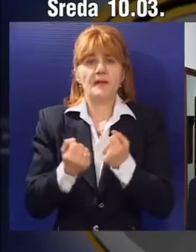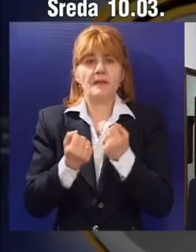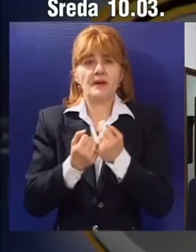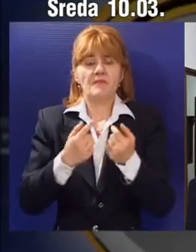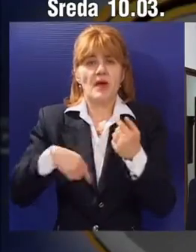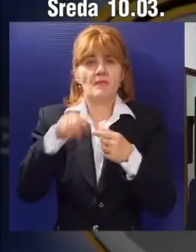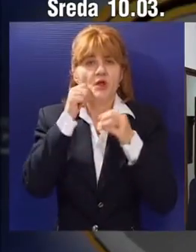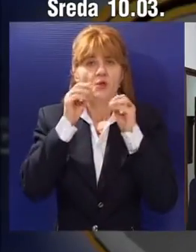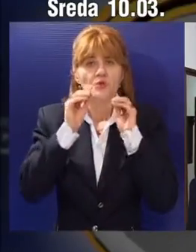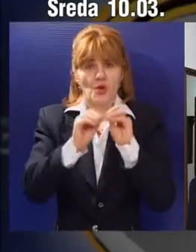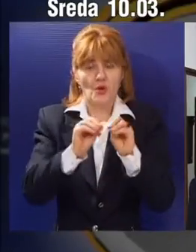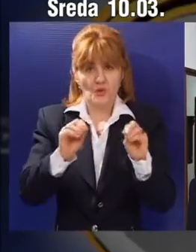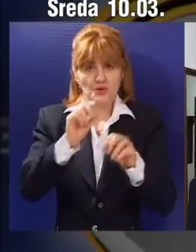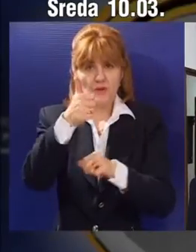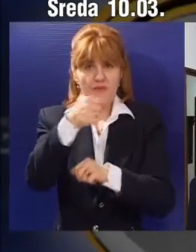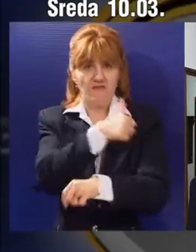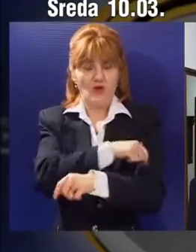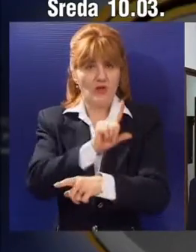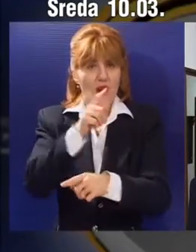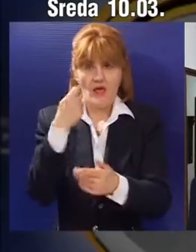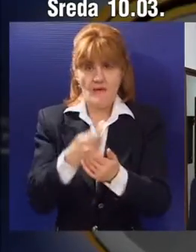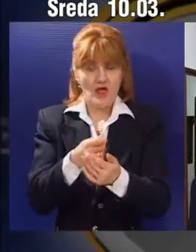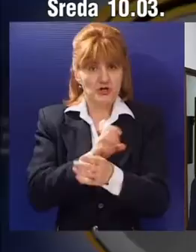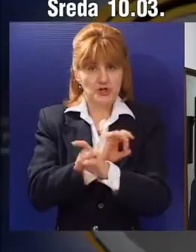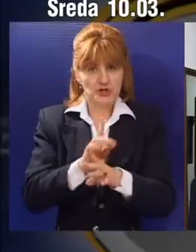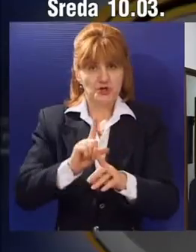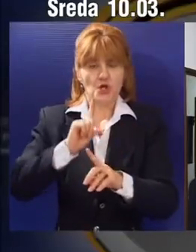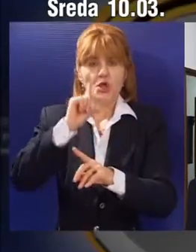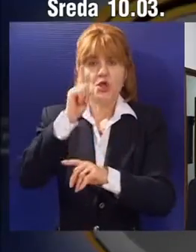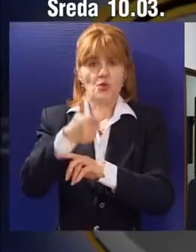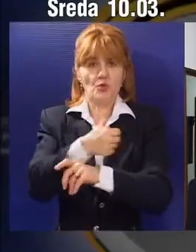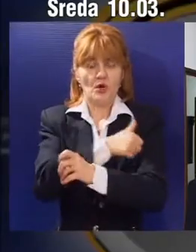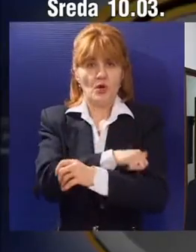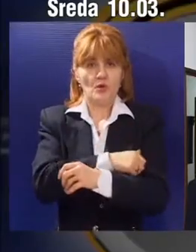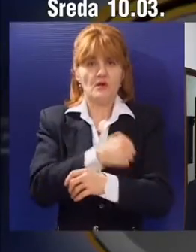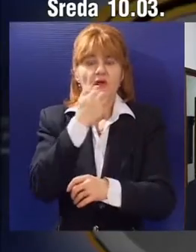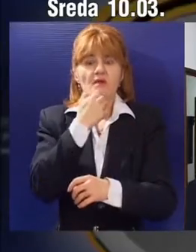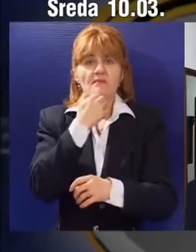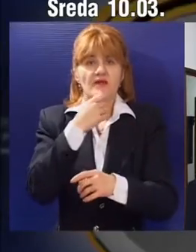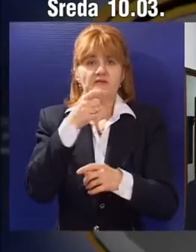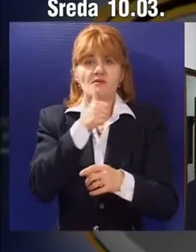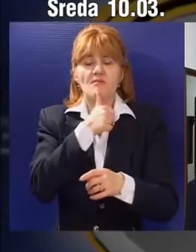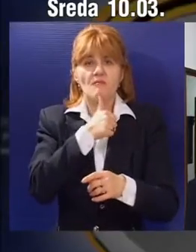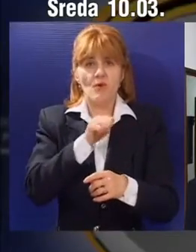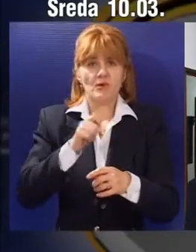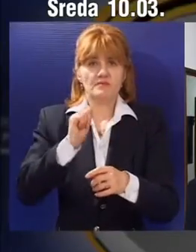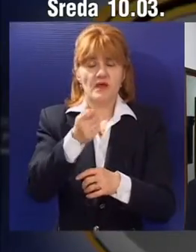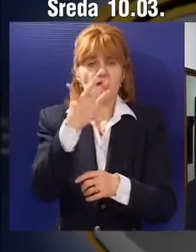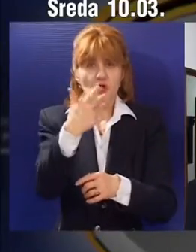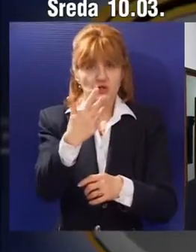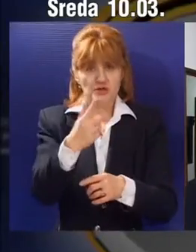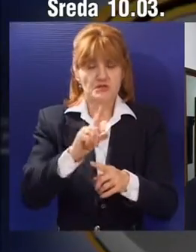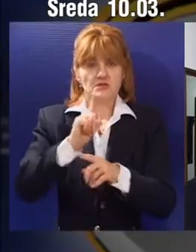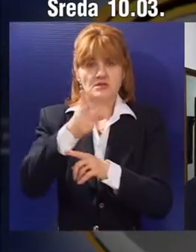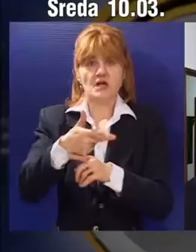oni prve godine samo ne plaćaju ništa, druge godine 40% plaćaju tržišne cene, a treće godine 80%. Što znači